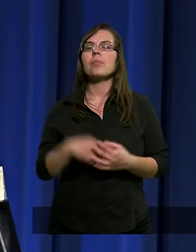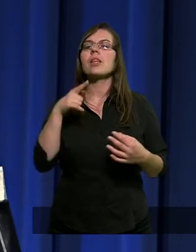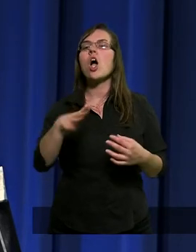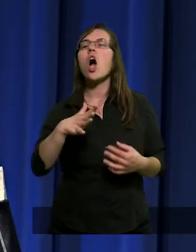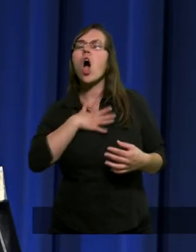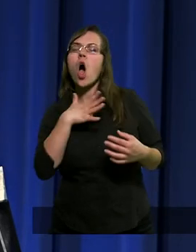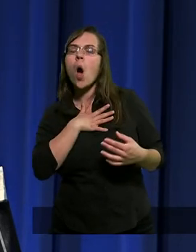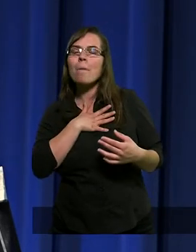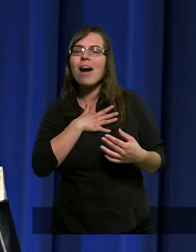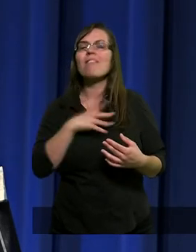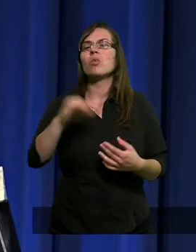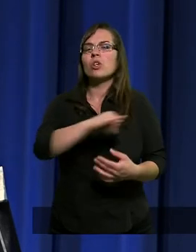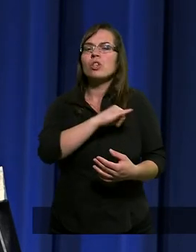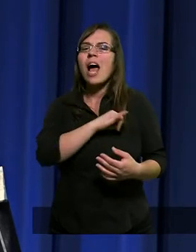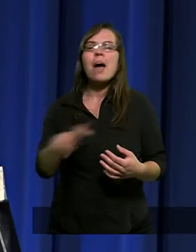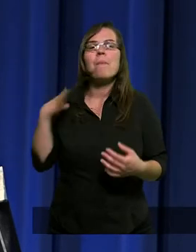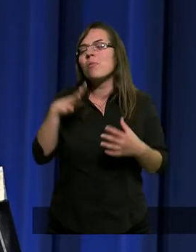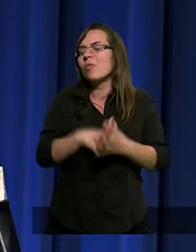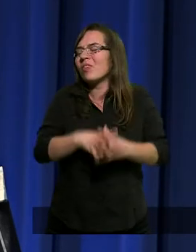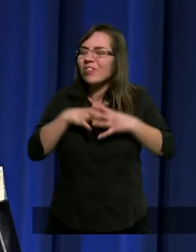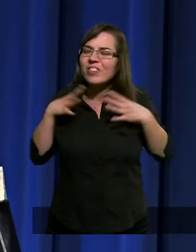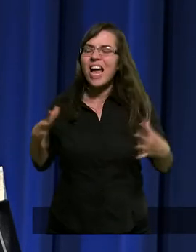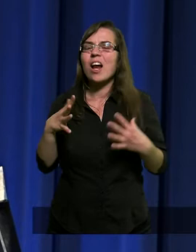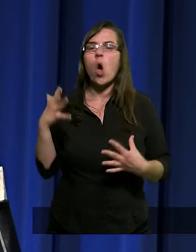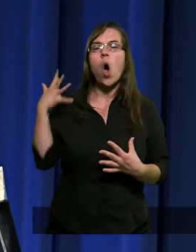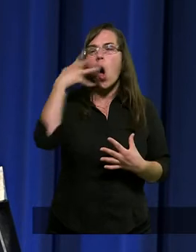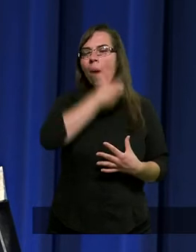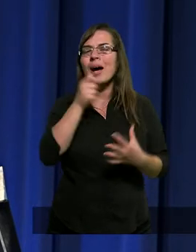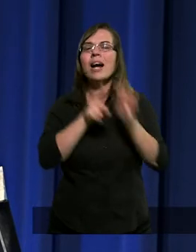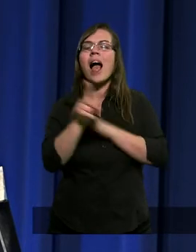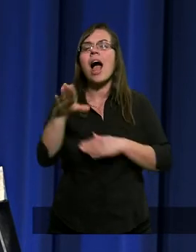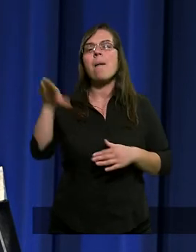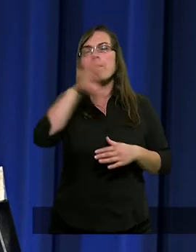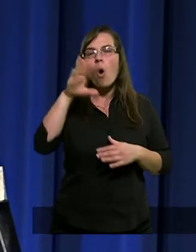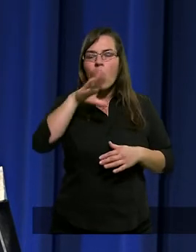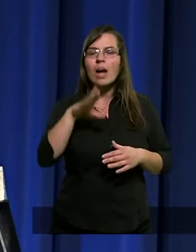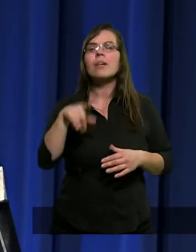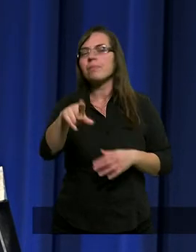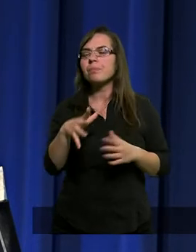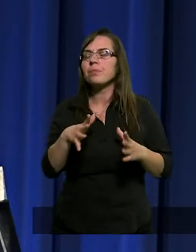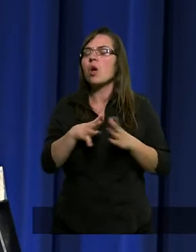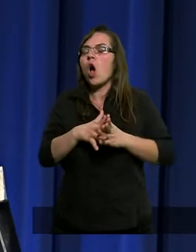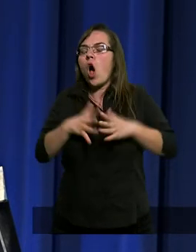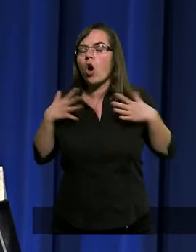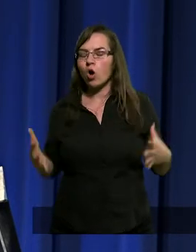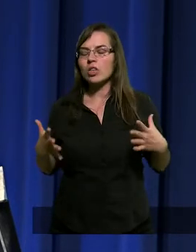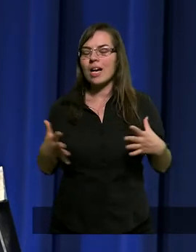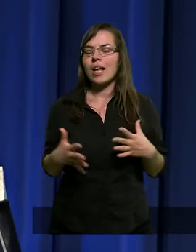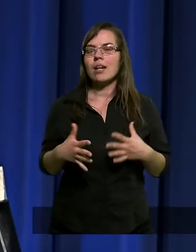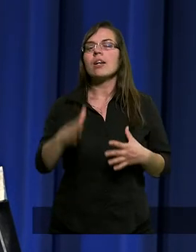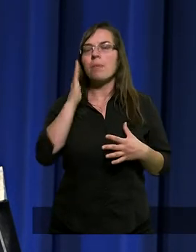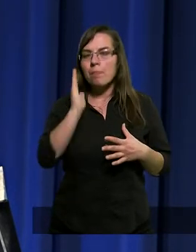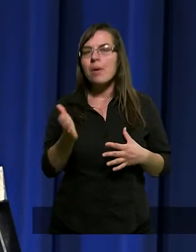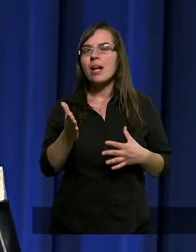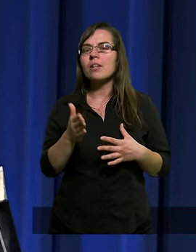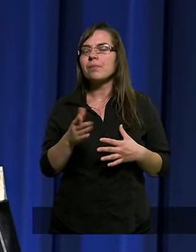Obawiał się, że grzech był tak wielką obrazą dla Boga, że jego rozdzielenie będzie